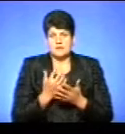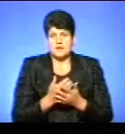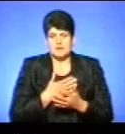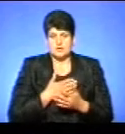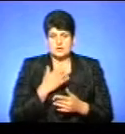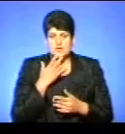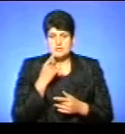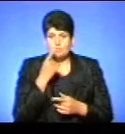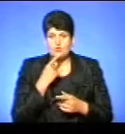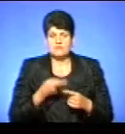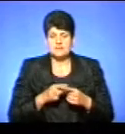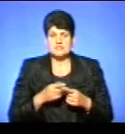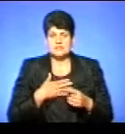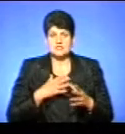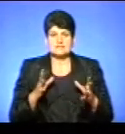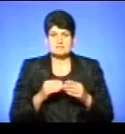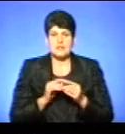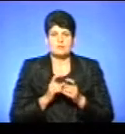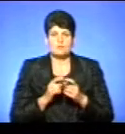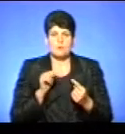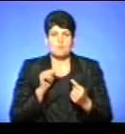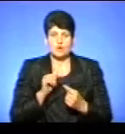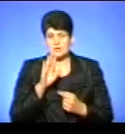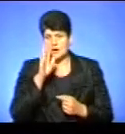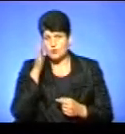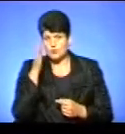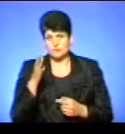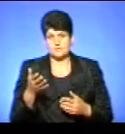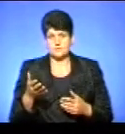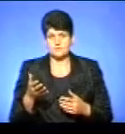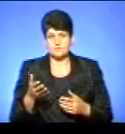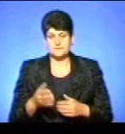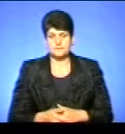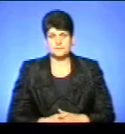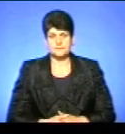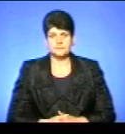це наша спільна, вільна боротьба проти агресора, проти окупанта, проти ворога.